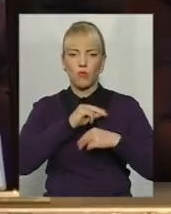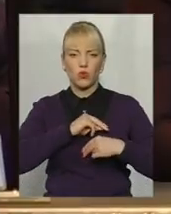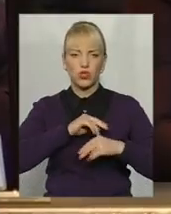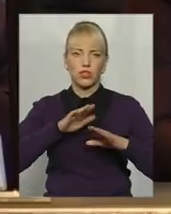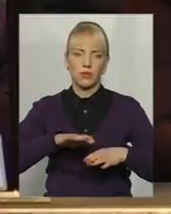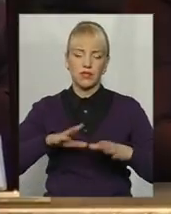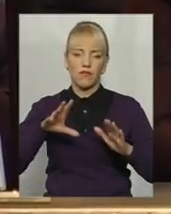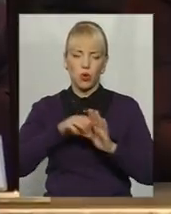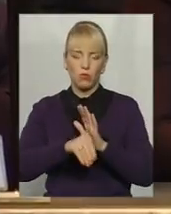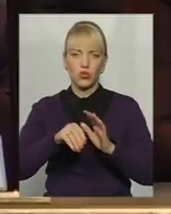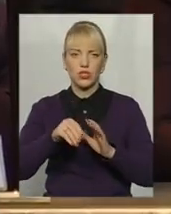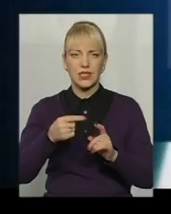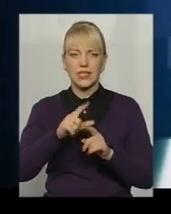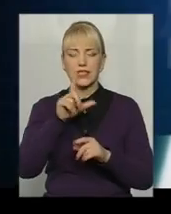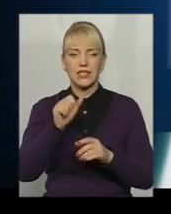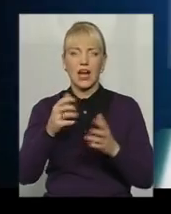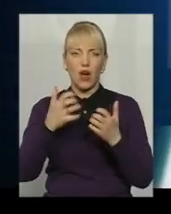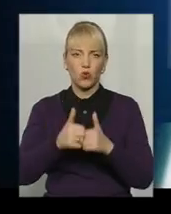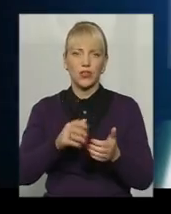тому числі за рахунок зеленого туризму.